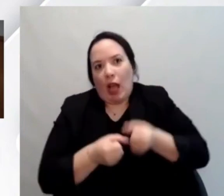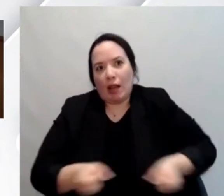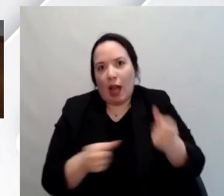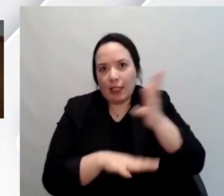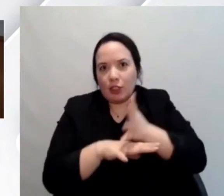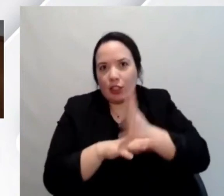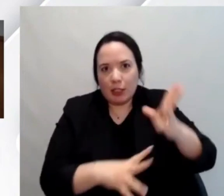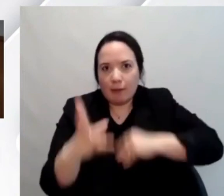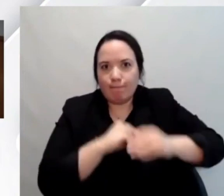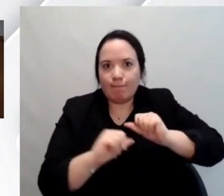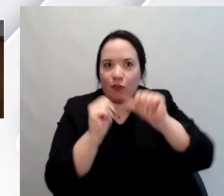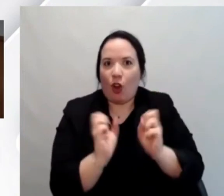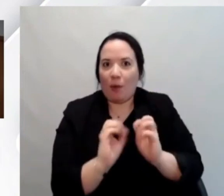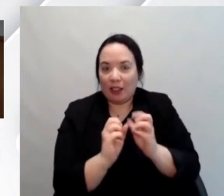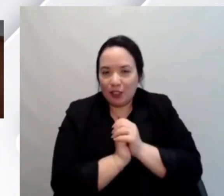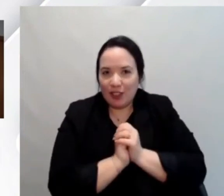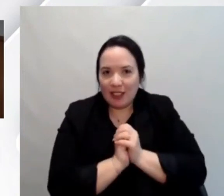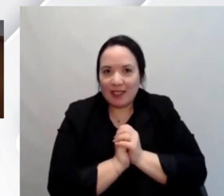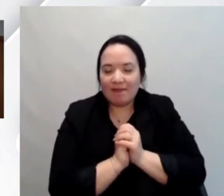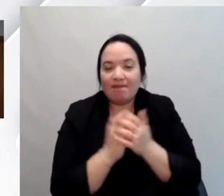volte oggi e